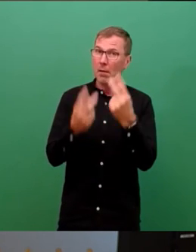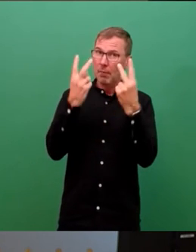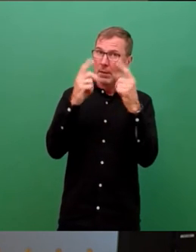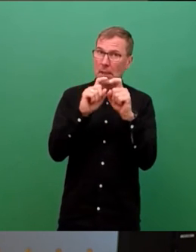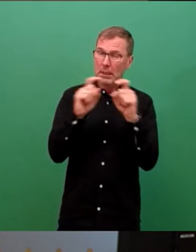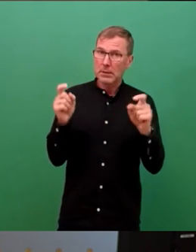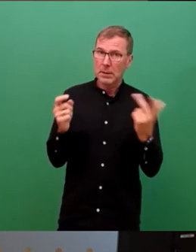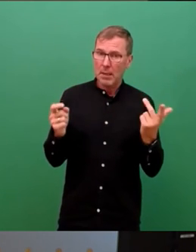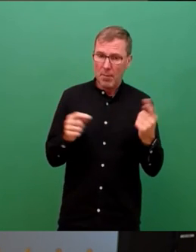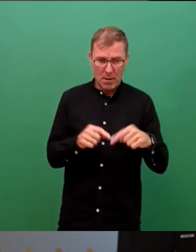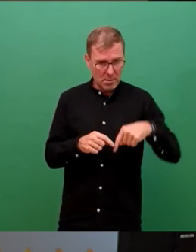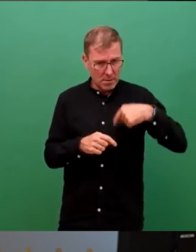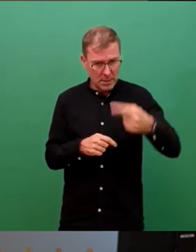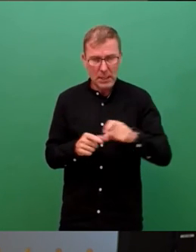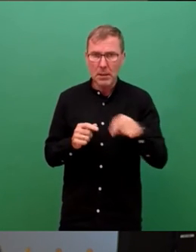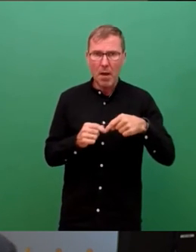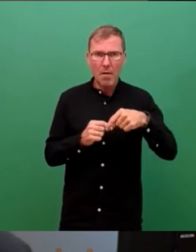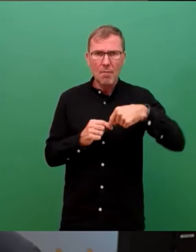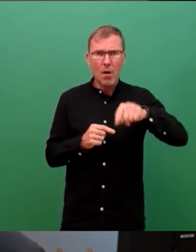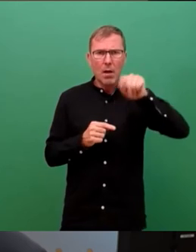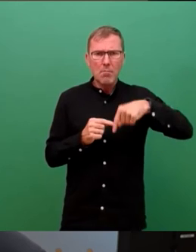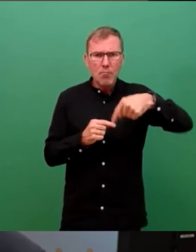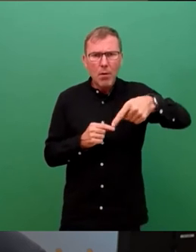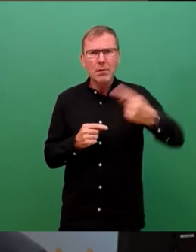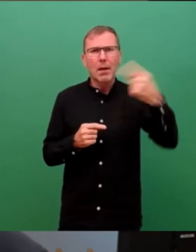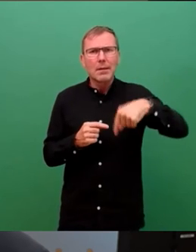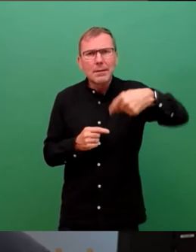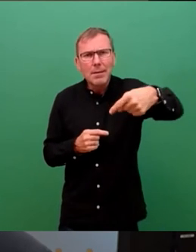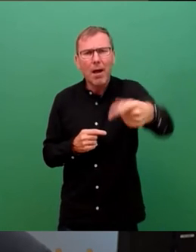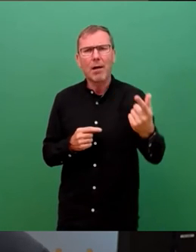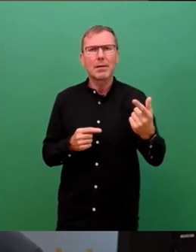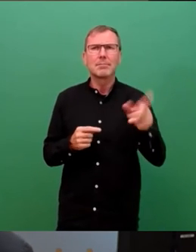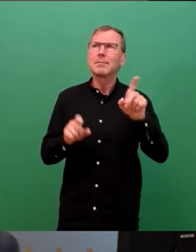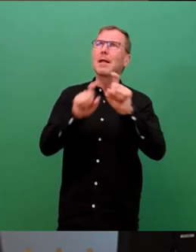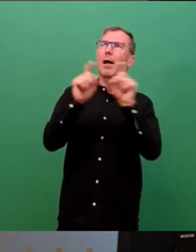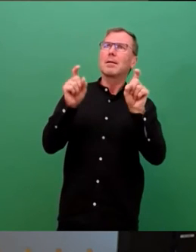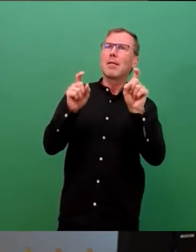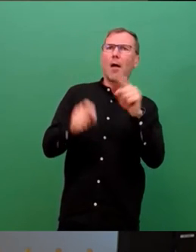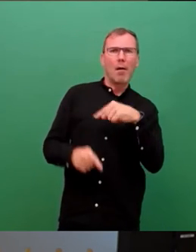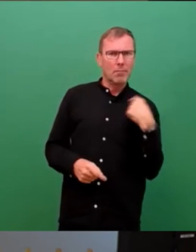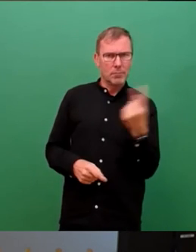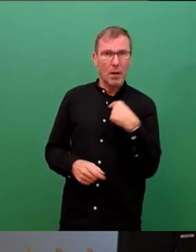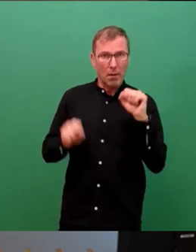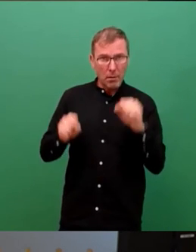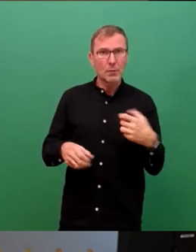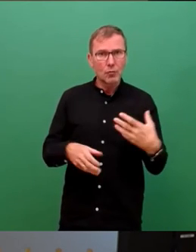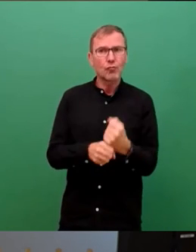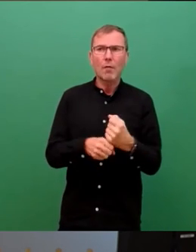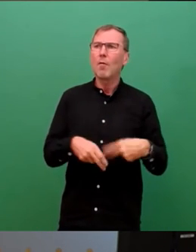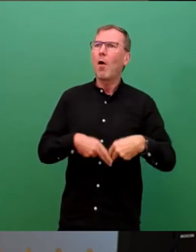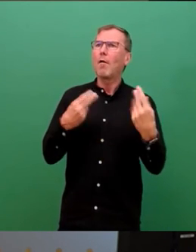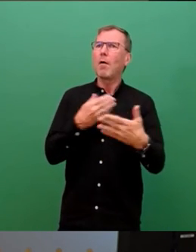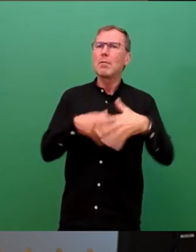kommenden Wochen, Monate und Jahre wird die Frage sein, wie es uns gelingt, den öffentlichen